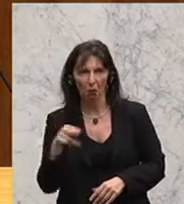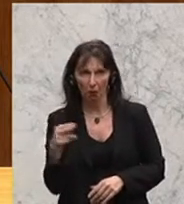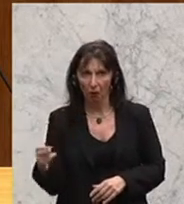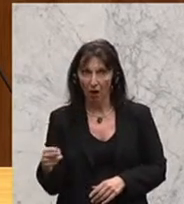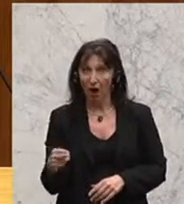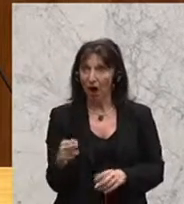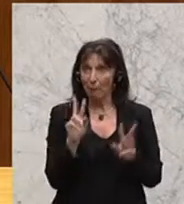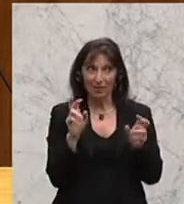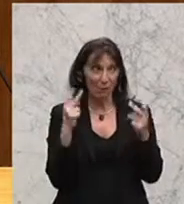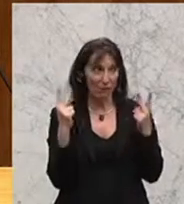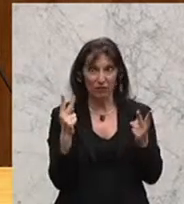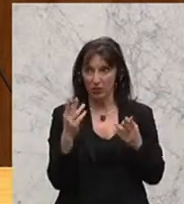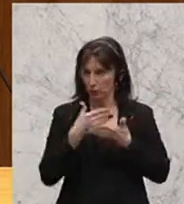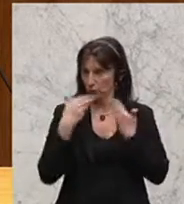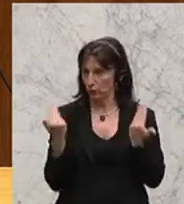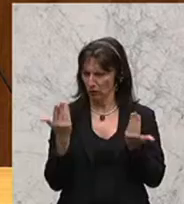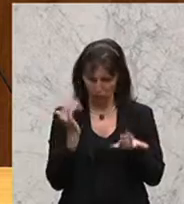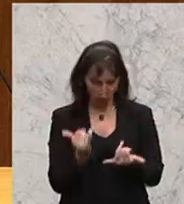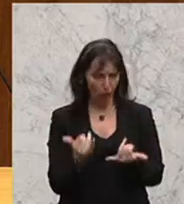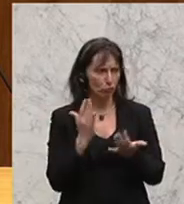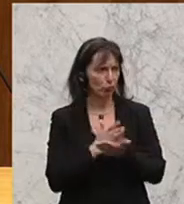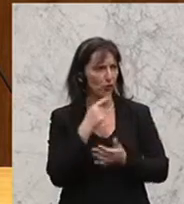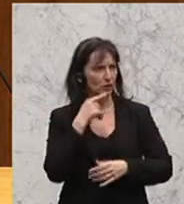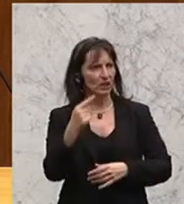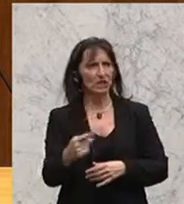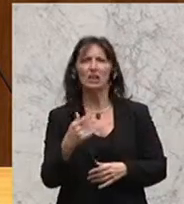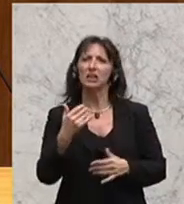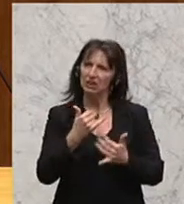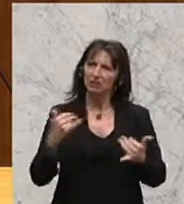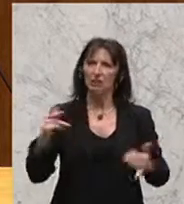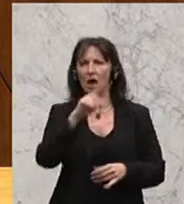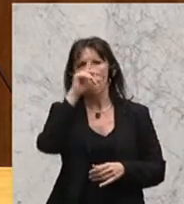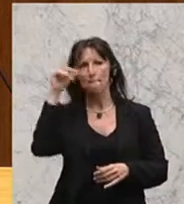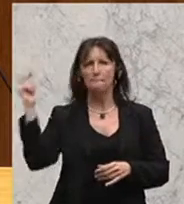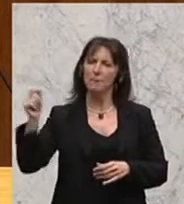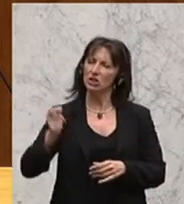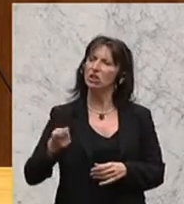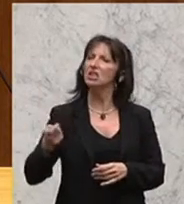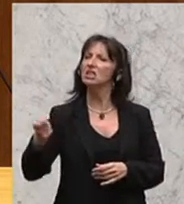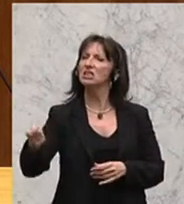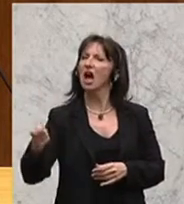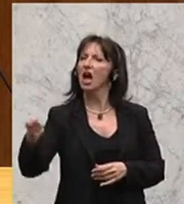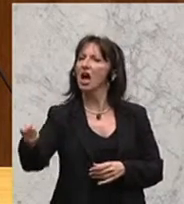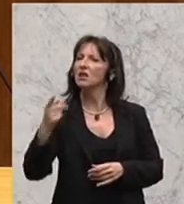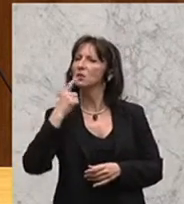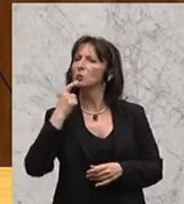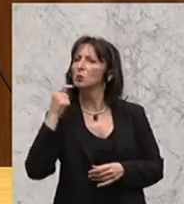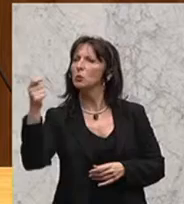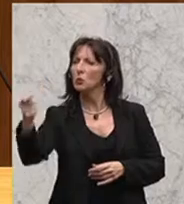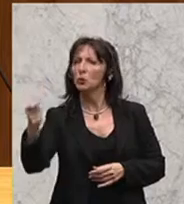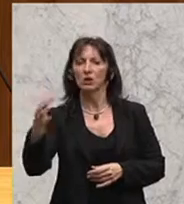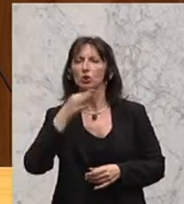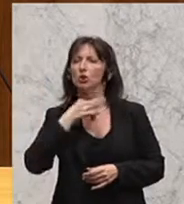werden nicht angegangen. Ich habe es heute schon gesagt, da passiert wieder einmal Wählerkauf auf Wählerkosten. Und das ist das Problem.